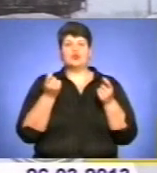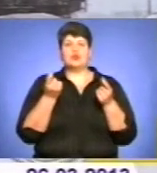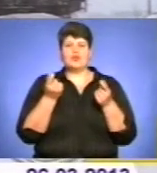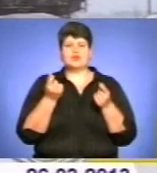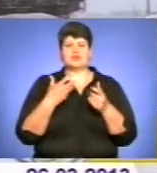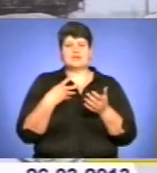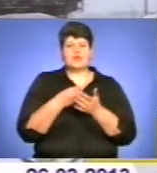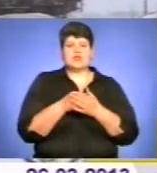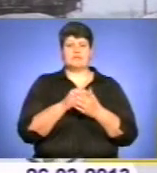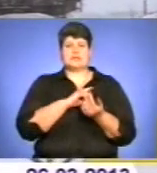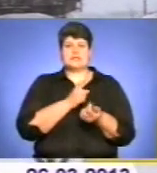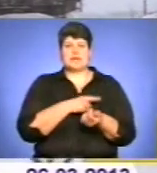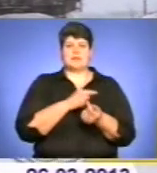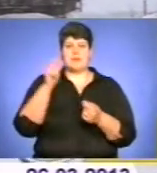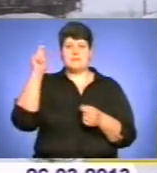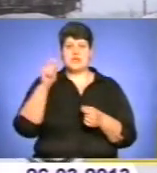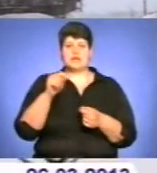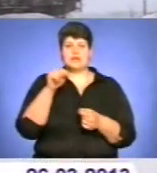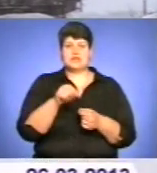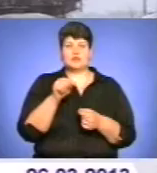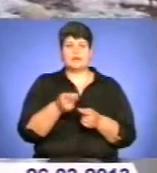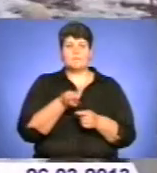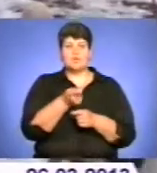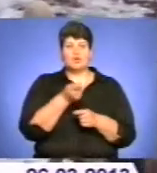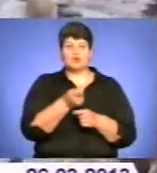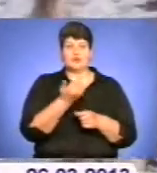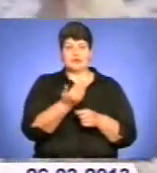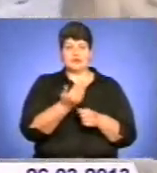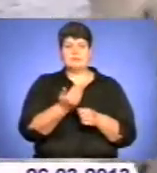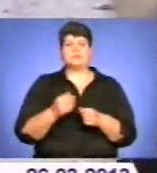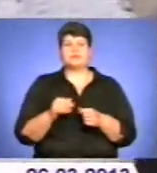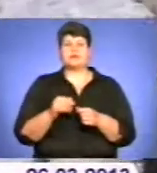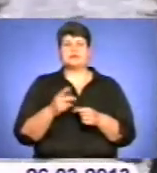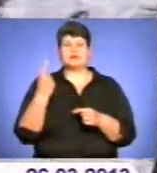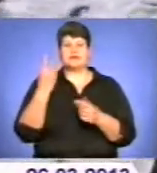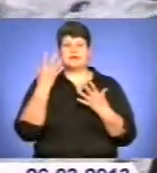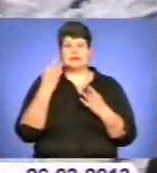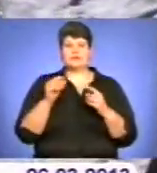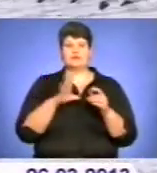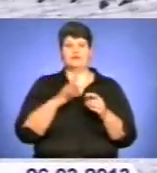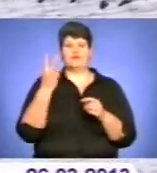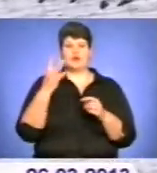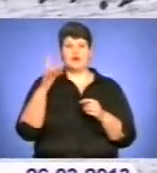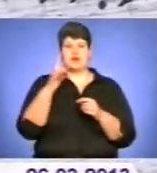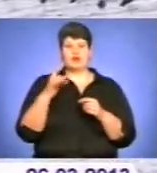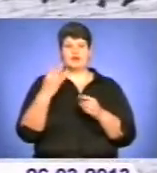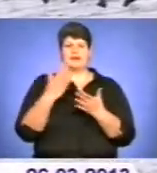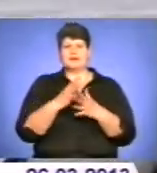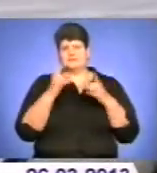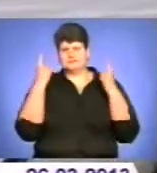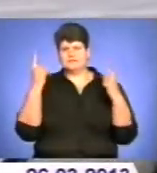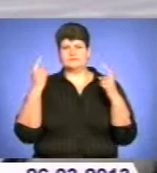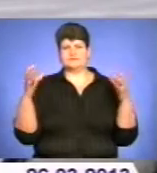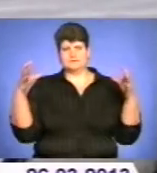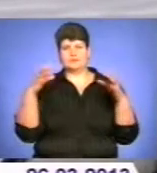своїми силами під'їхати сюди, погодувати їх. За один день правоохоронці відвідали два райони, де є скупчення найбільших